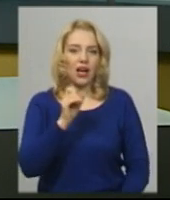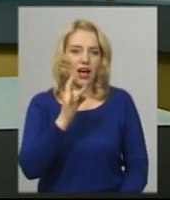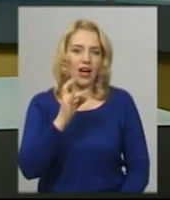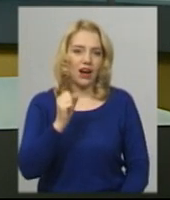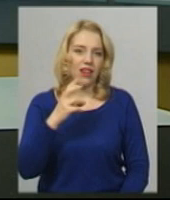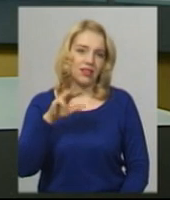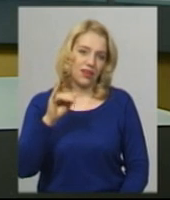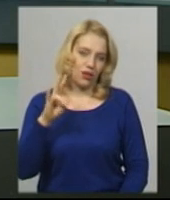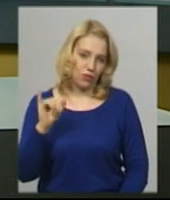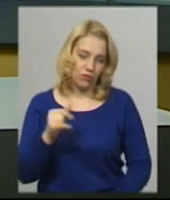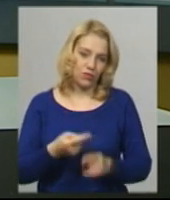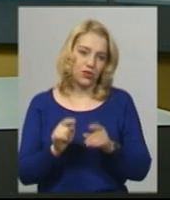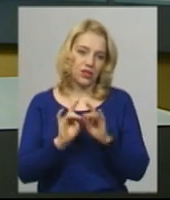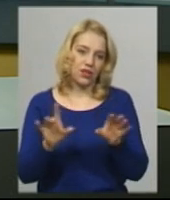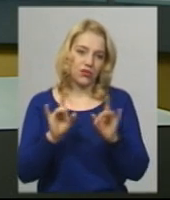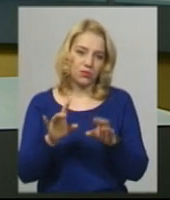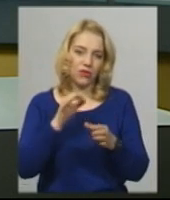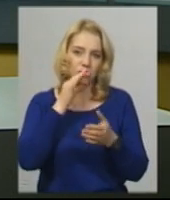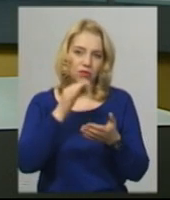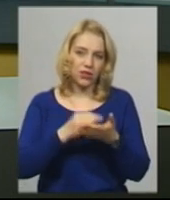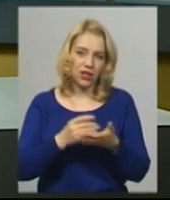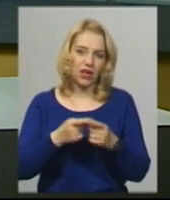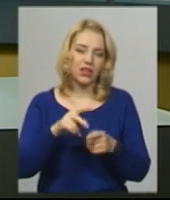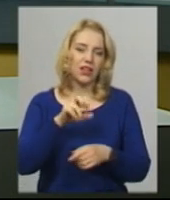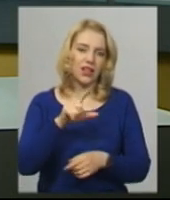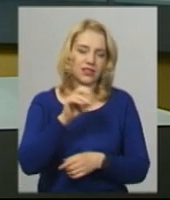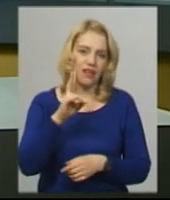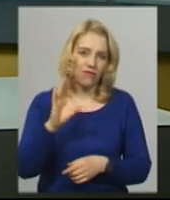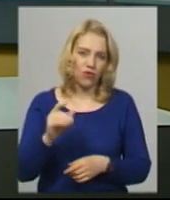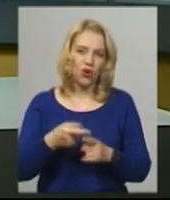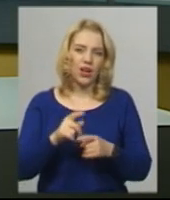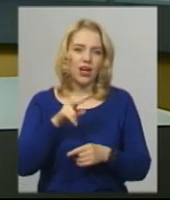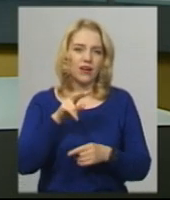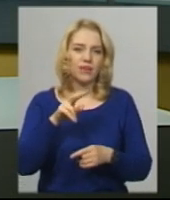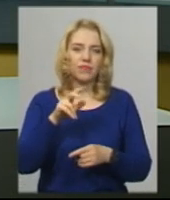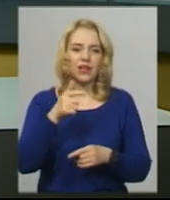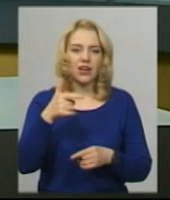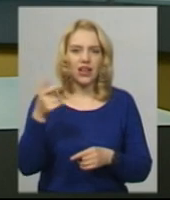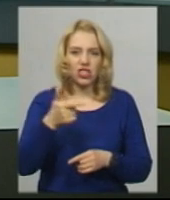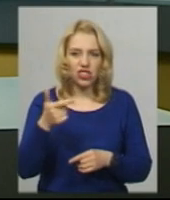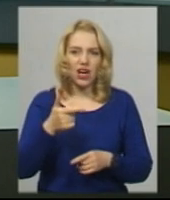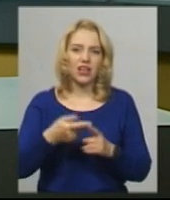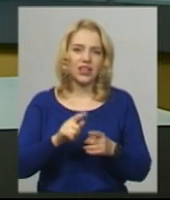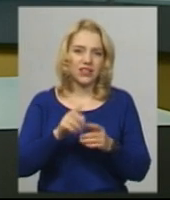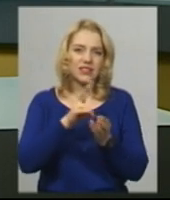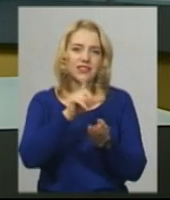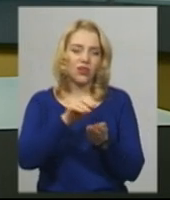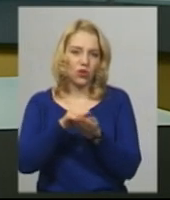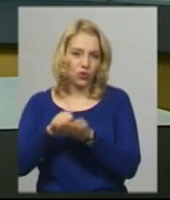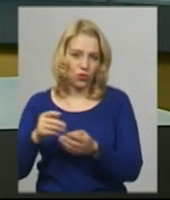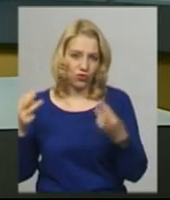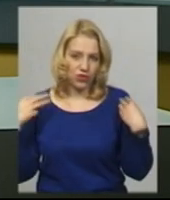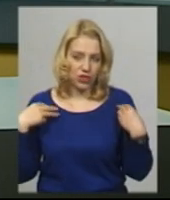кладовищах у мікрорайонах Гречани – Лезнево-Ружична обласного центру «Петро Лазур». За його словами, поминальні дні після Пасхи